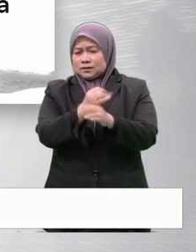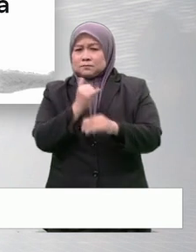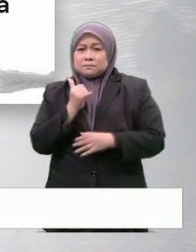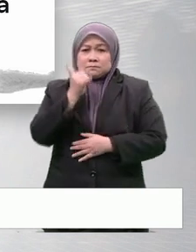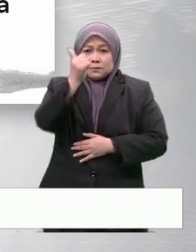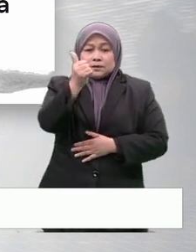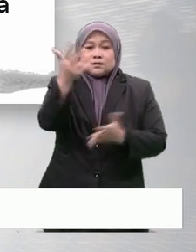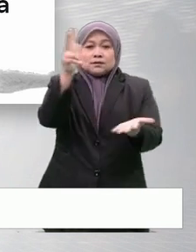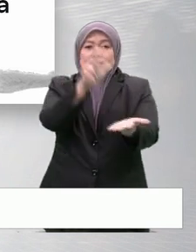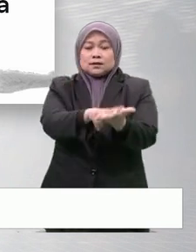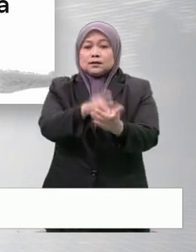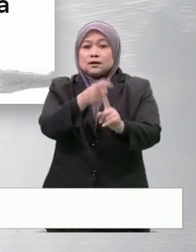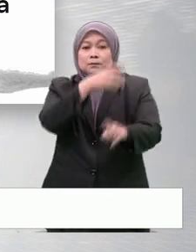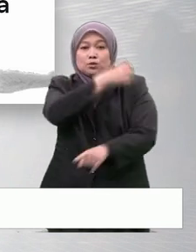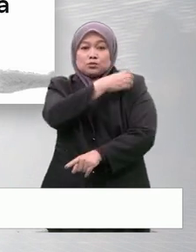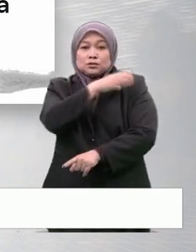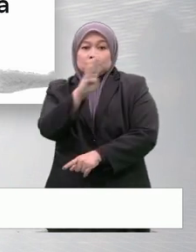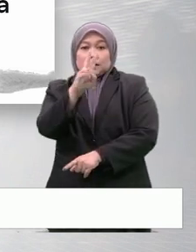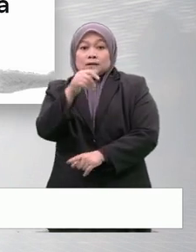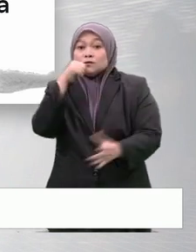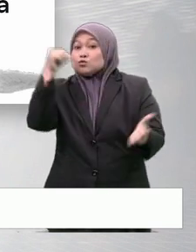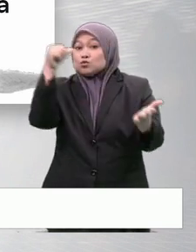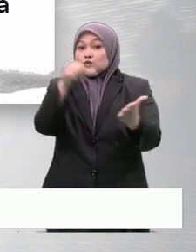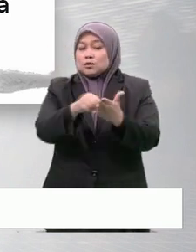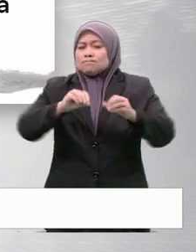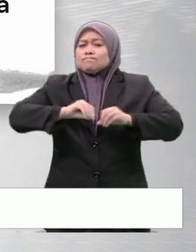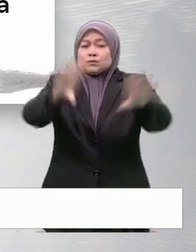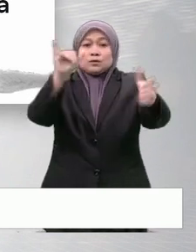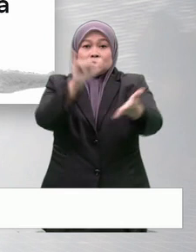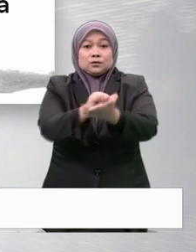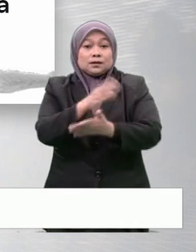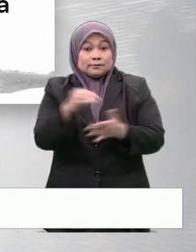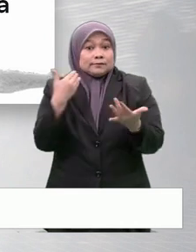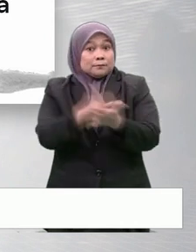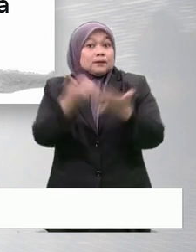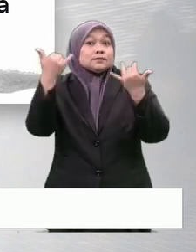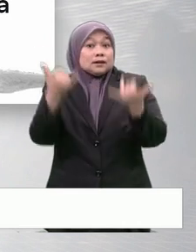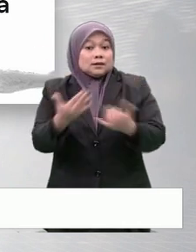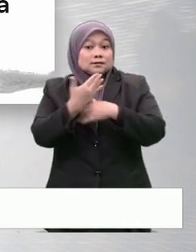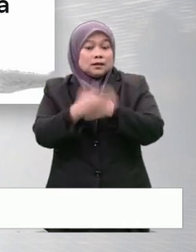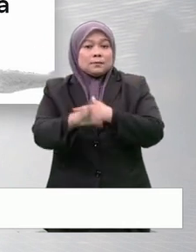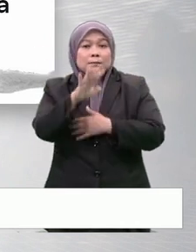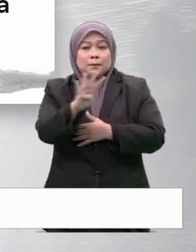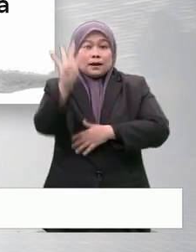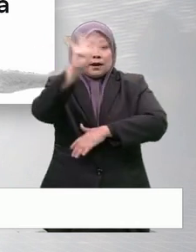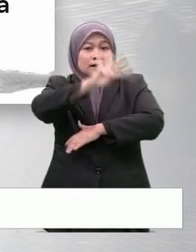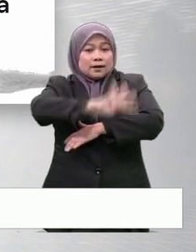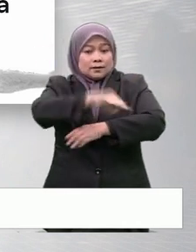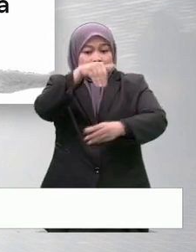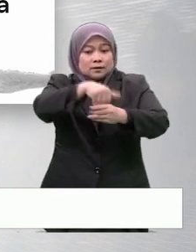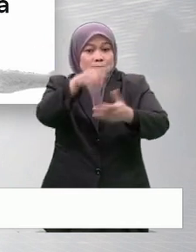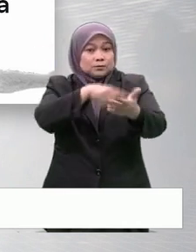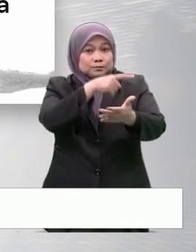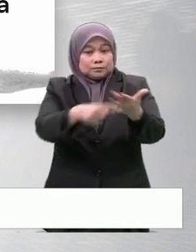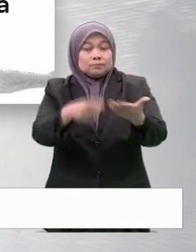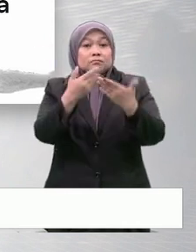pengesahan dari Pejabat Pengurusi BN tentang surat yang tular tersebut dan sehingga kini selepas empat hari Beliar Raya Umum ke